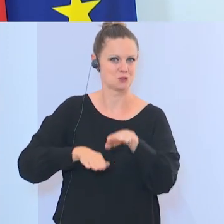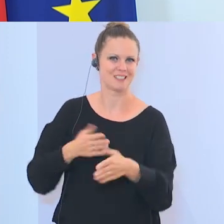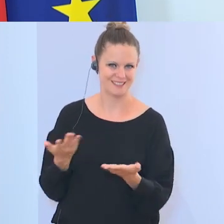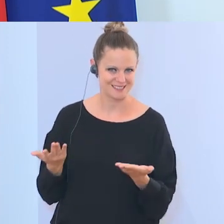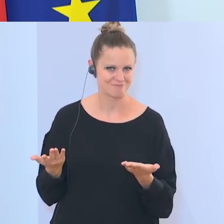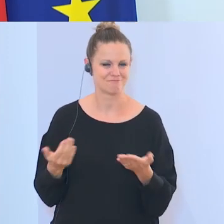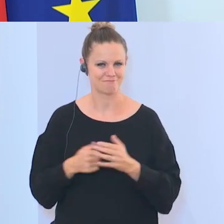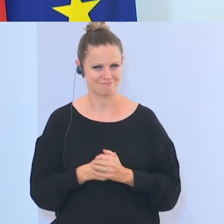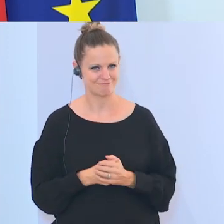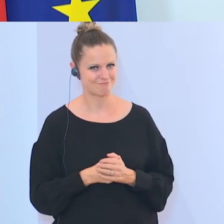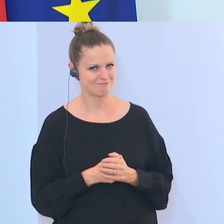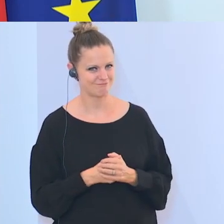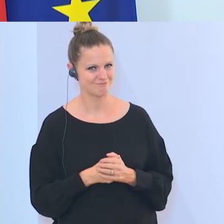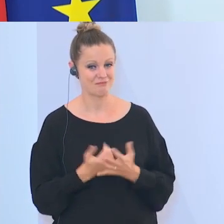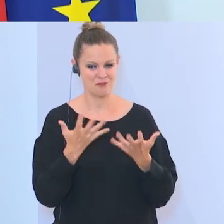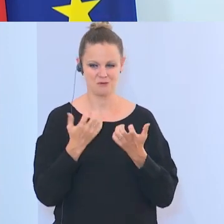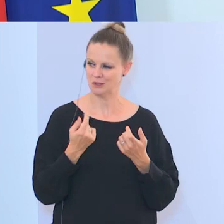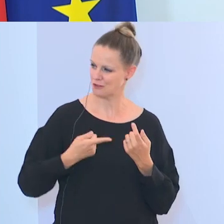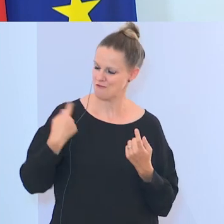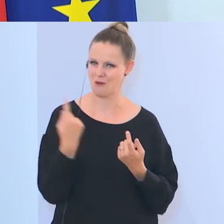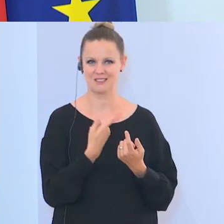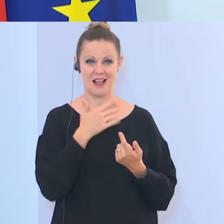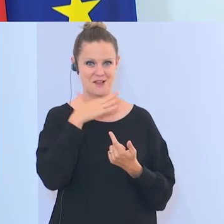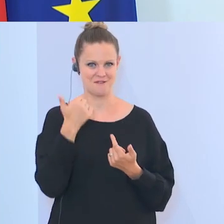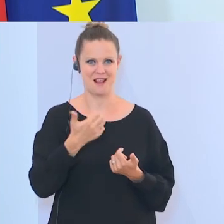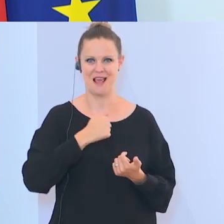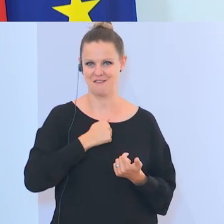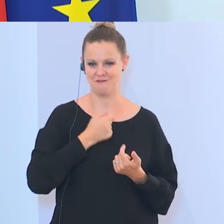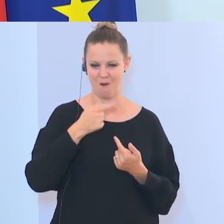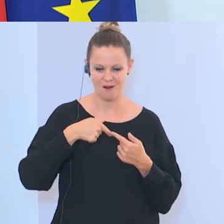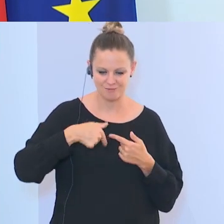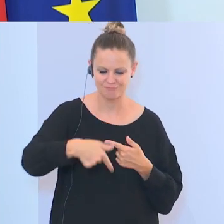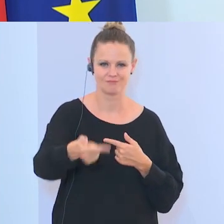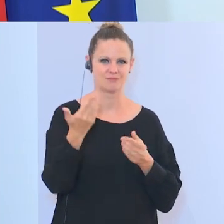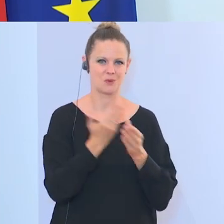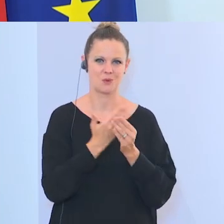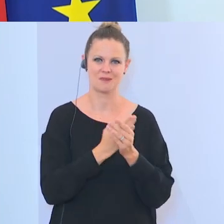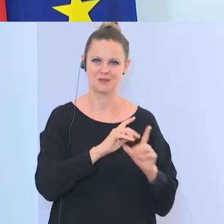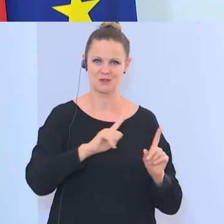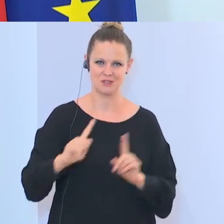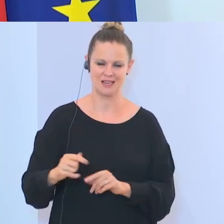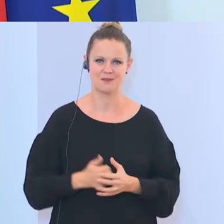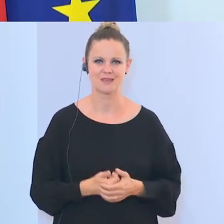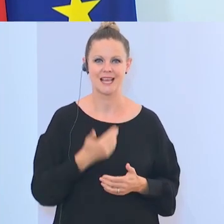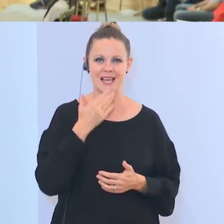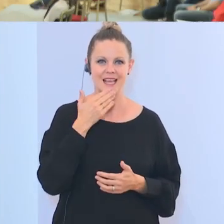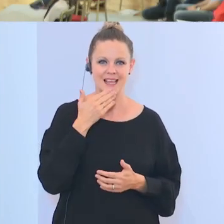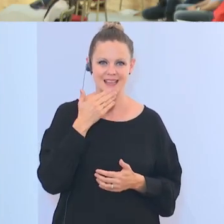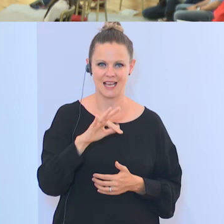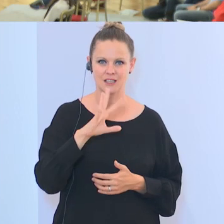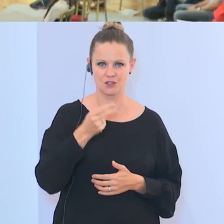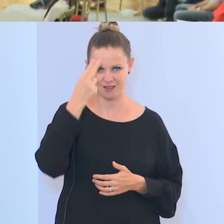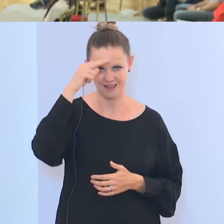wünsche uns allen viel Erfolg für diese Dokumentationsstelle. Dankeschön, Herr Wiedino, bitte.